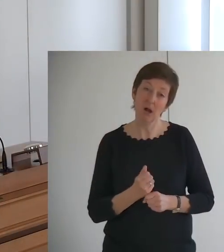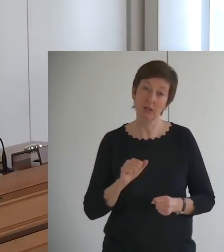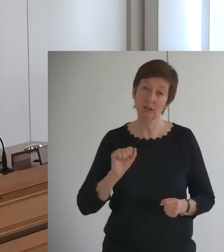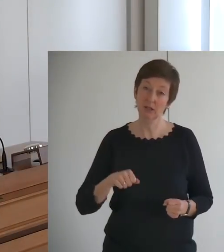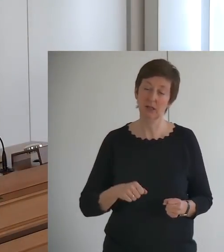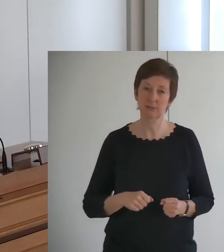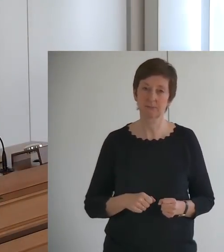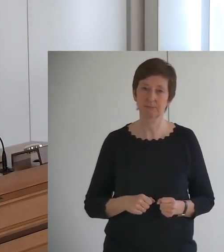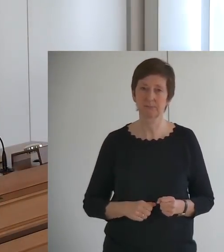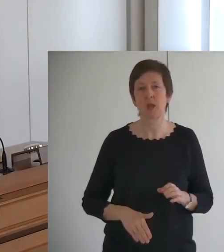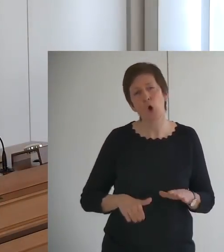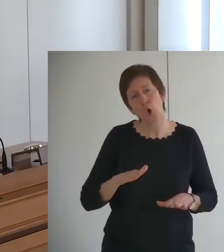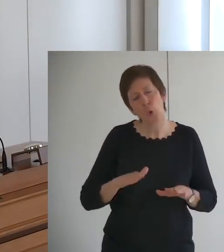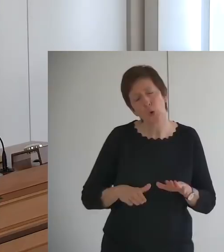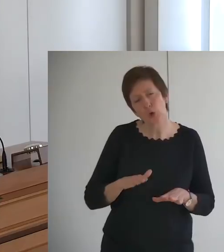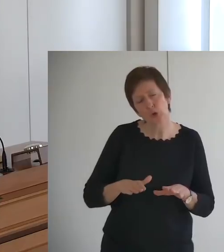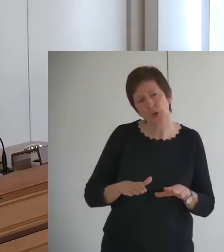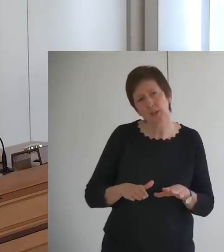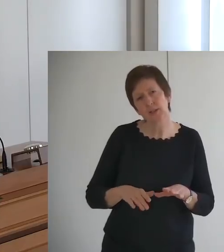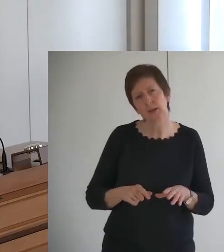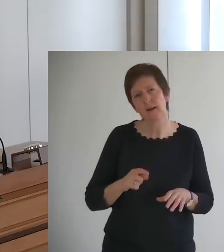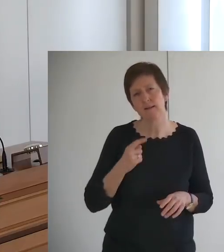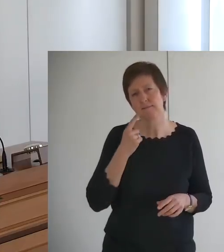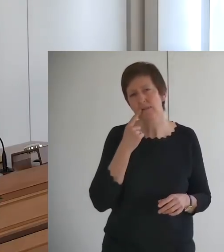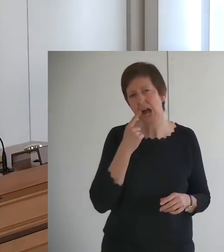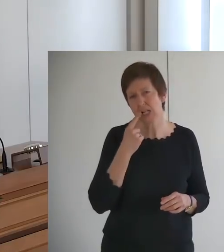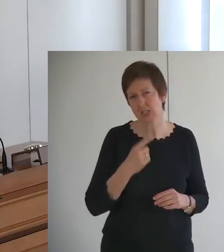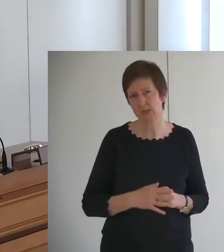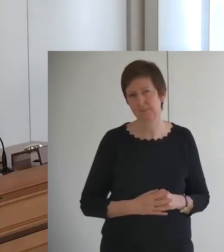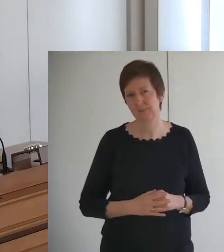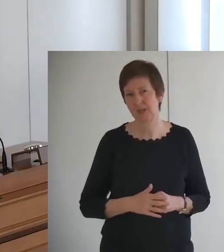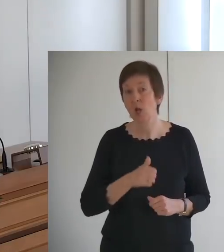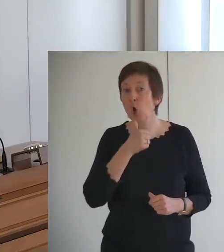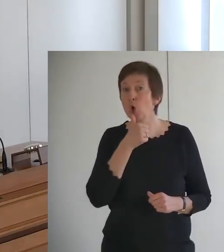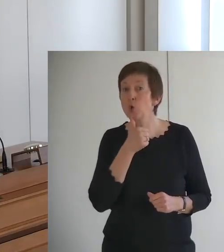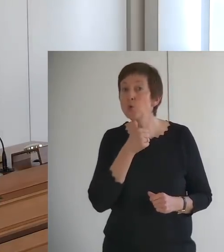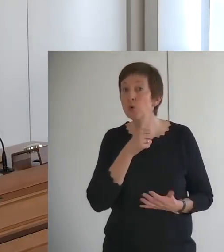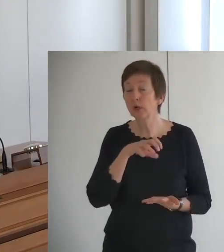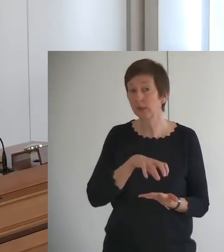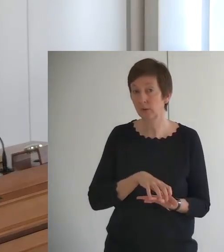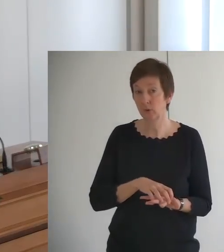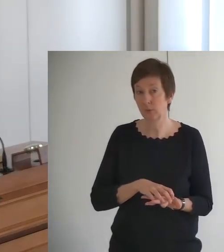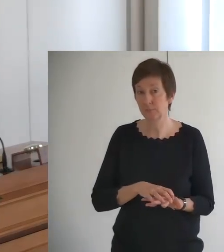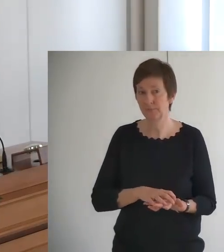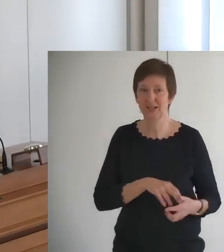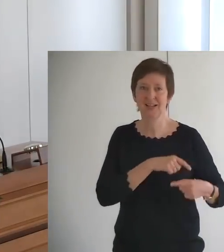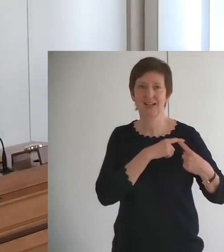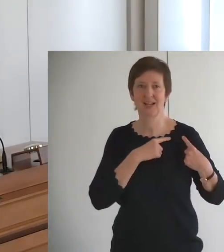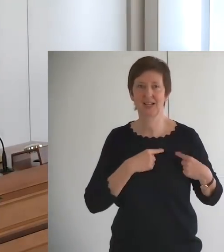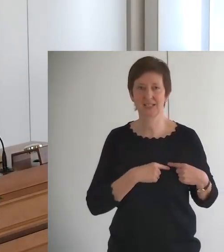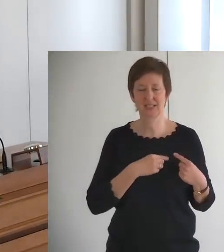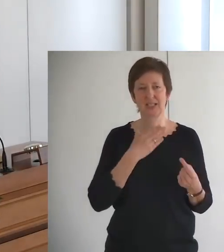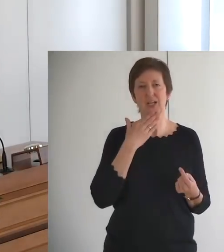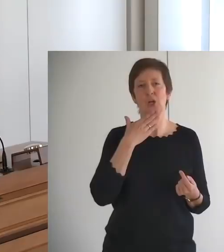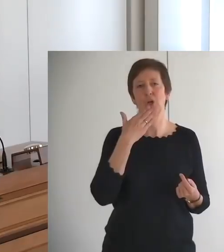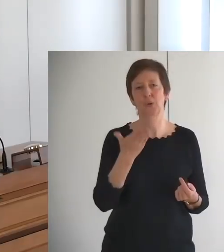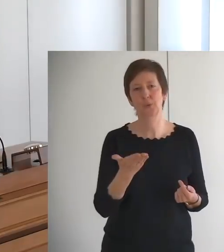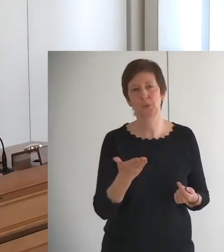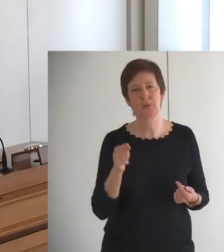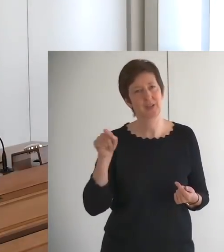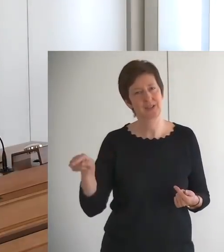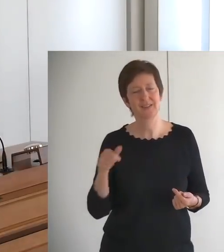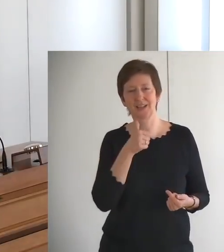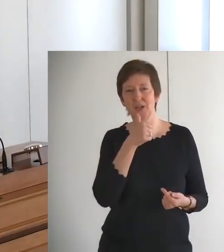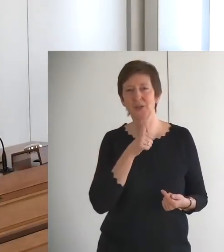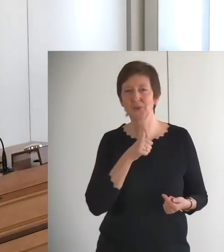Ja, ich habe auch gehört von, ja, gerade Jugendgruppen. Einen herzlichen Gruß an diese jungen